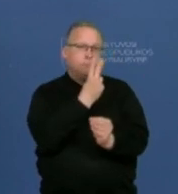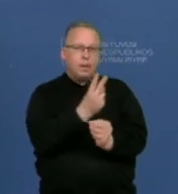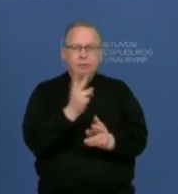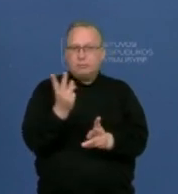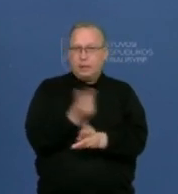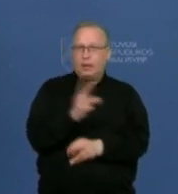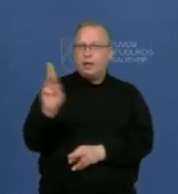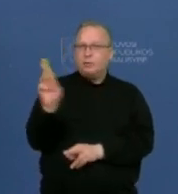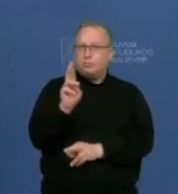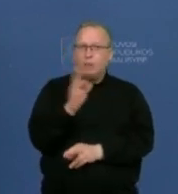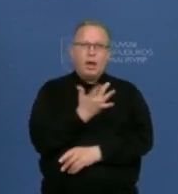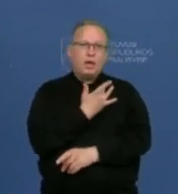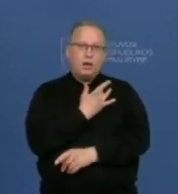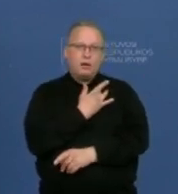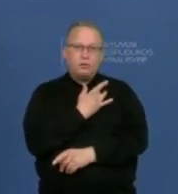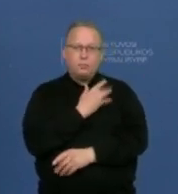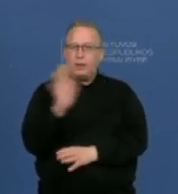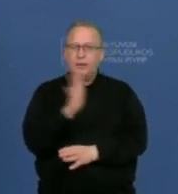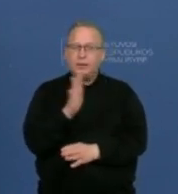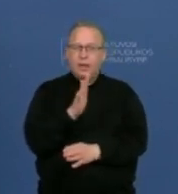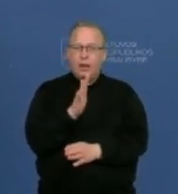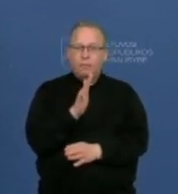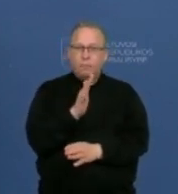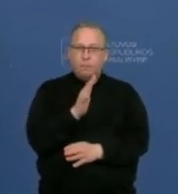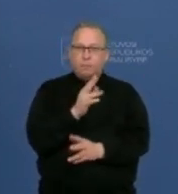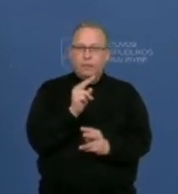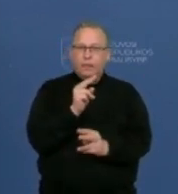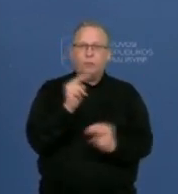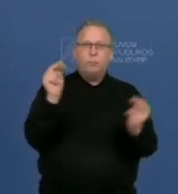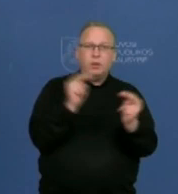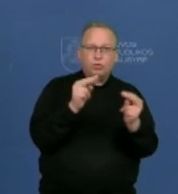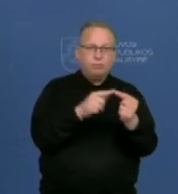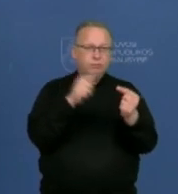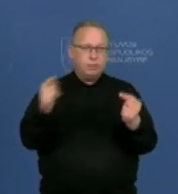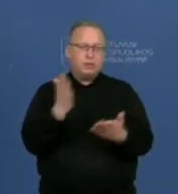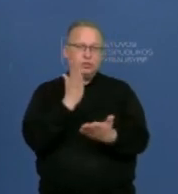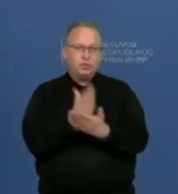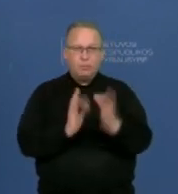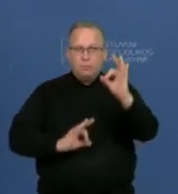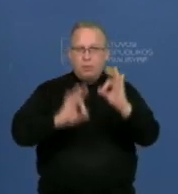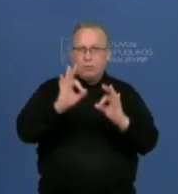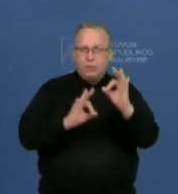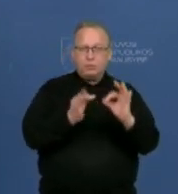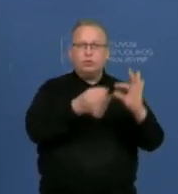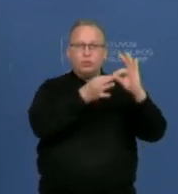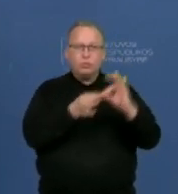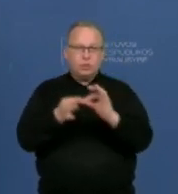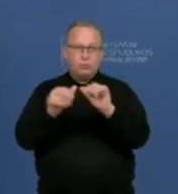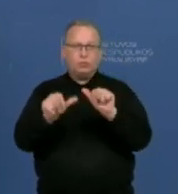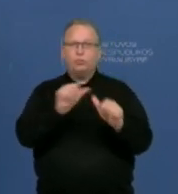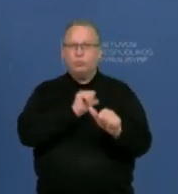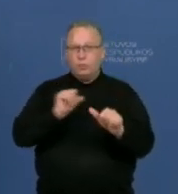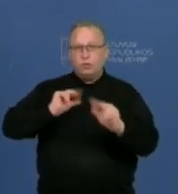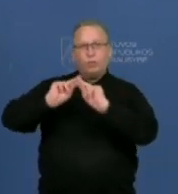pagal rezultato parametrą, nekontroliuojant parametrų įėgos ir nekontroliuojant parametrų susijusius su pačiu